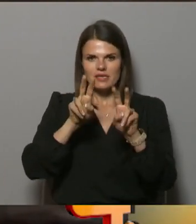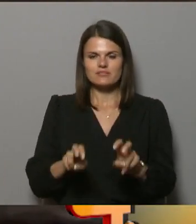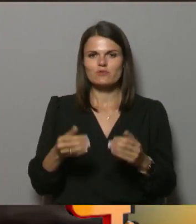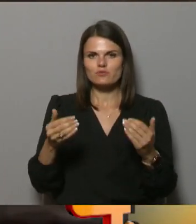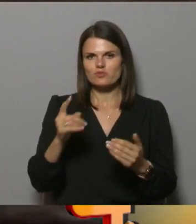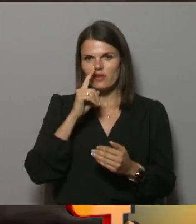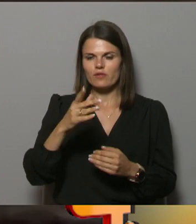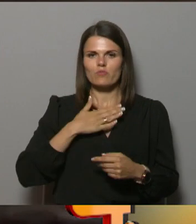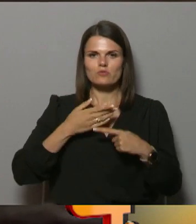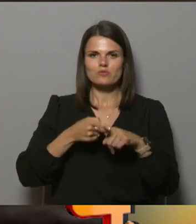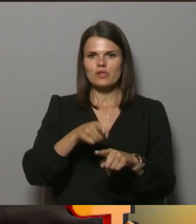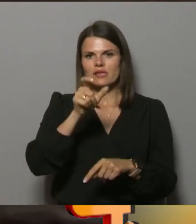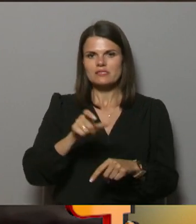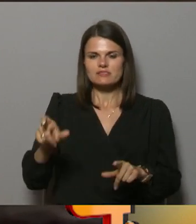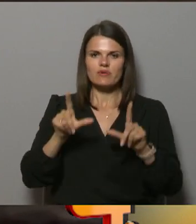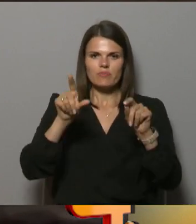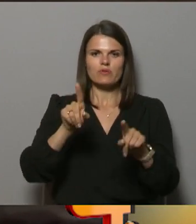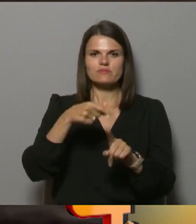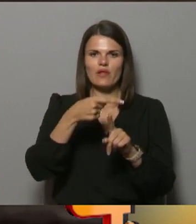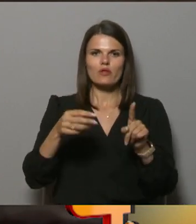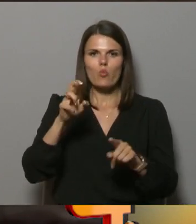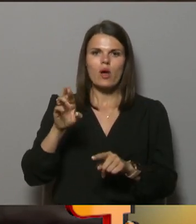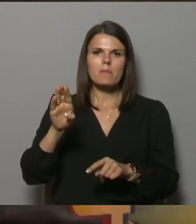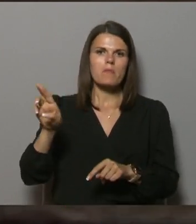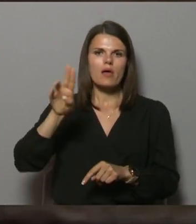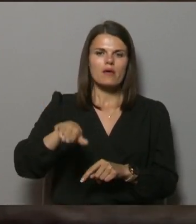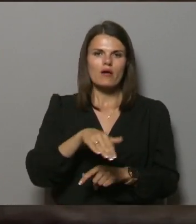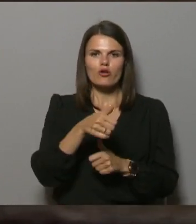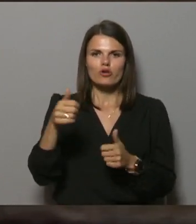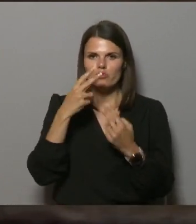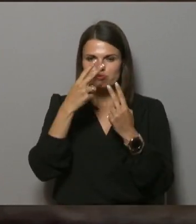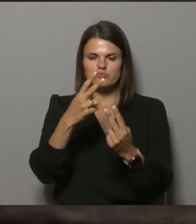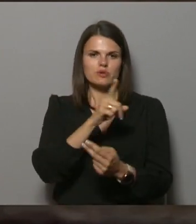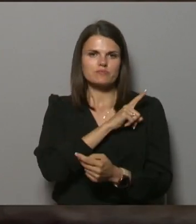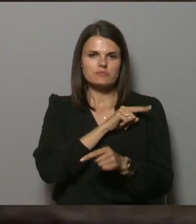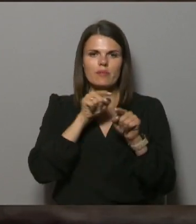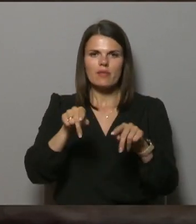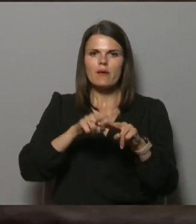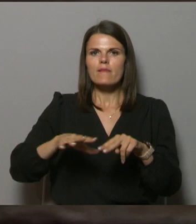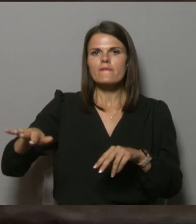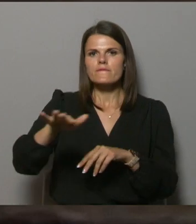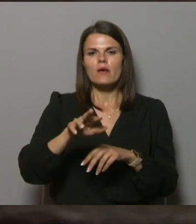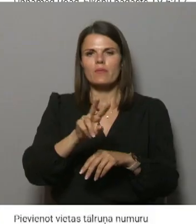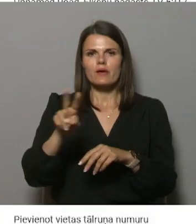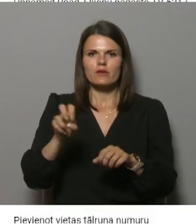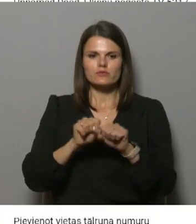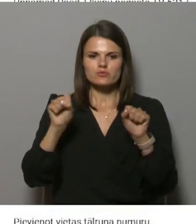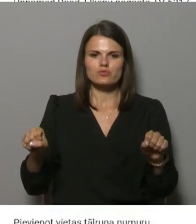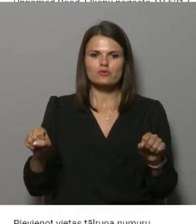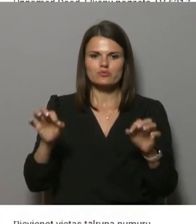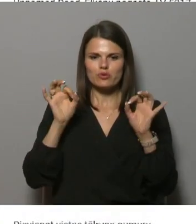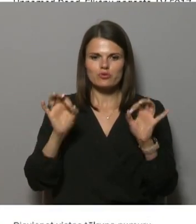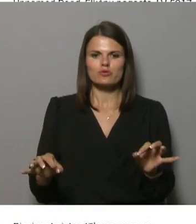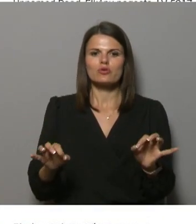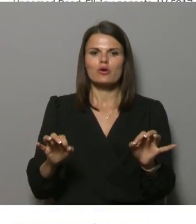Šonedaļ mūsu tehniskie cilvēki brauks vēlreiz uz Ormeņkalnu. Īpaši uzmanīgi pievērsīs tam sektoram, kas nodrošinam pārklājumt